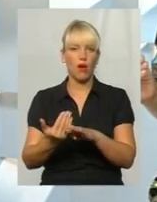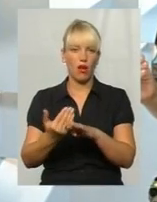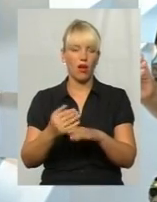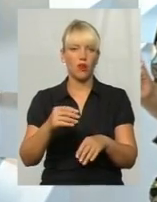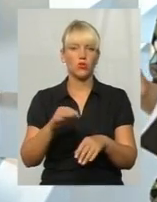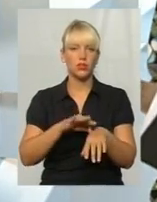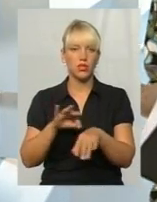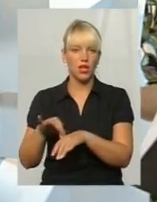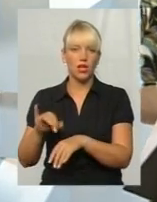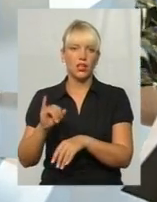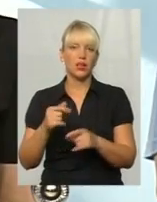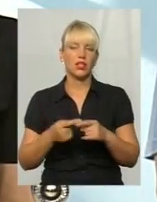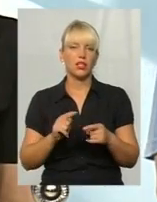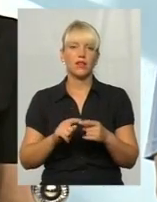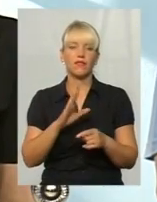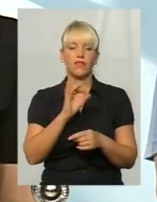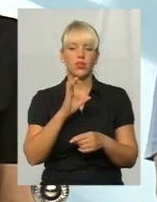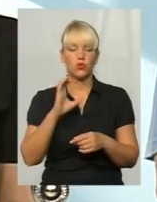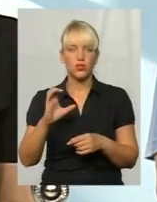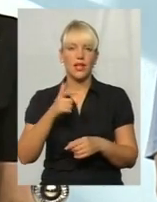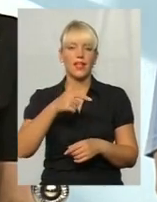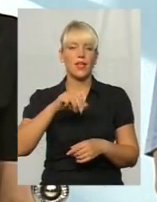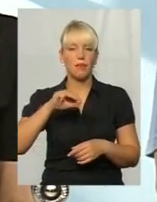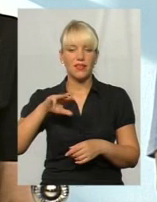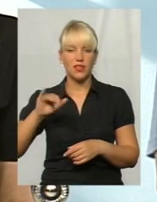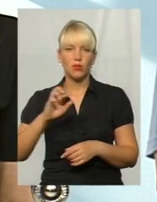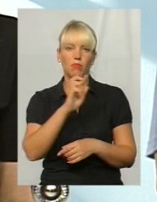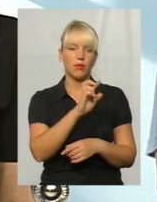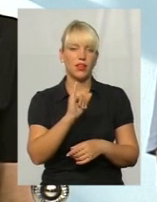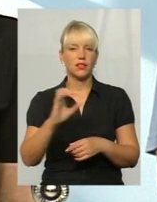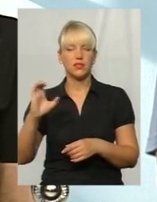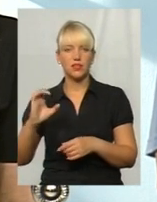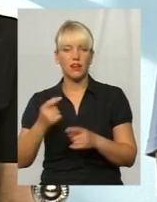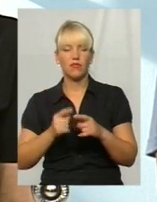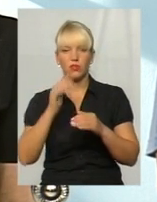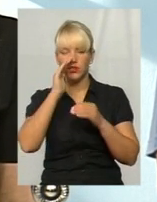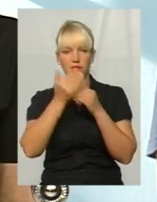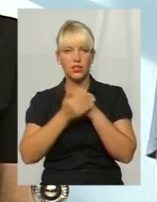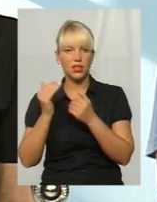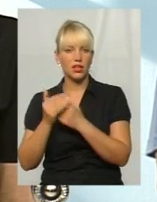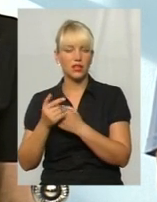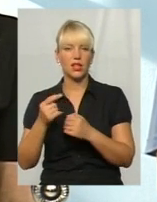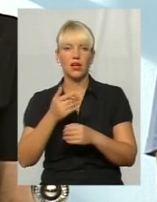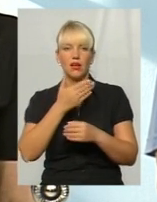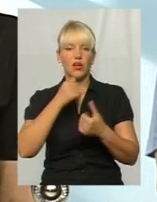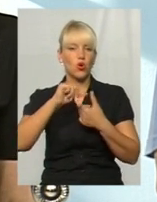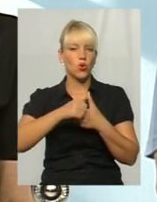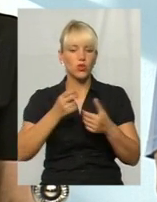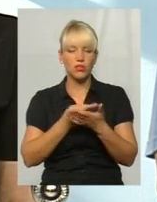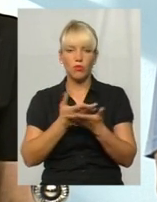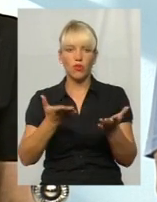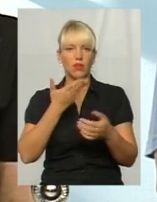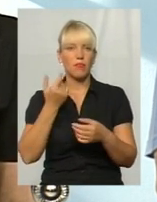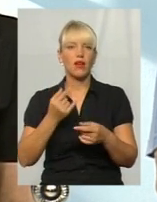І на жаль, що ці такі вірусні гепатити, вони перебігають дуже часто скритно, без клінічних проявів і виявляються вже в термінальних